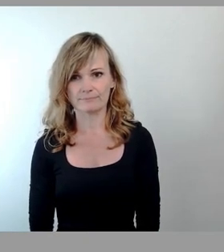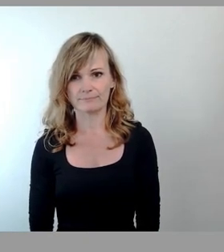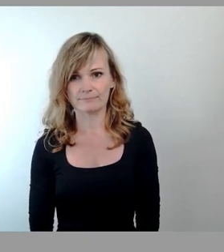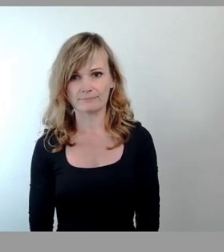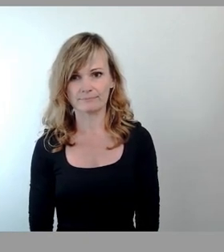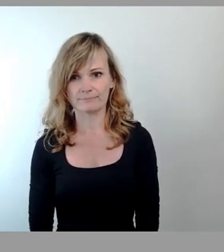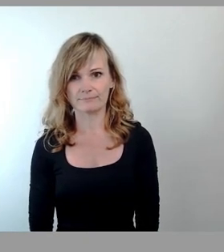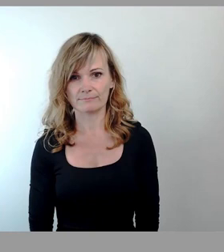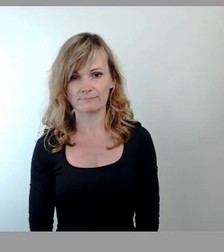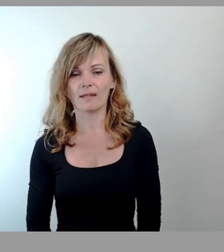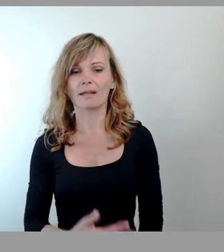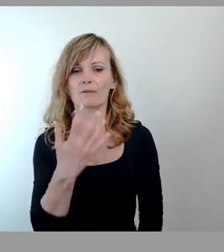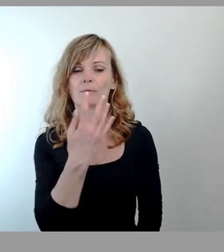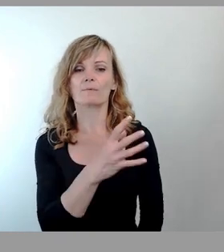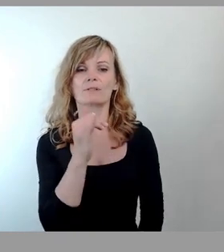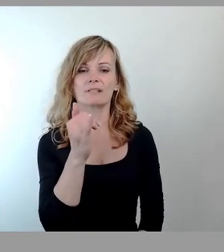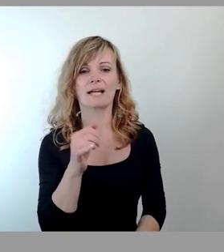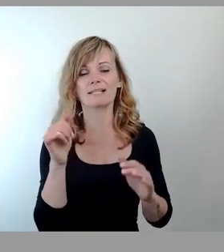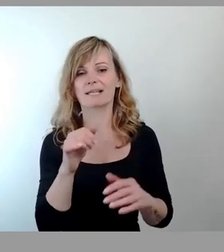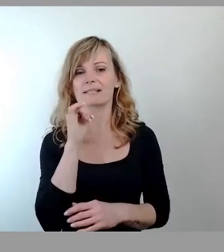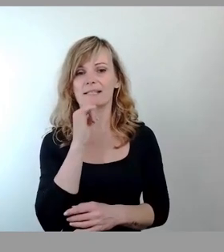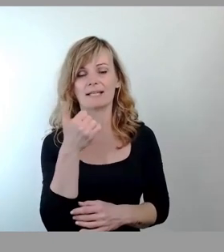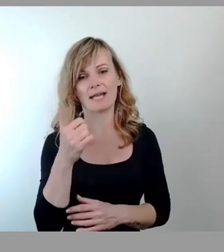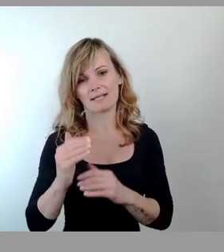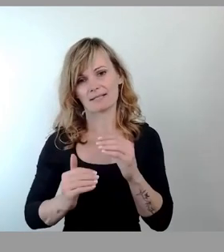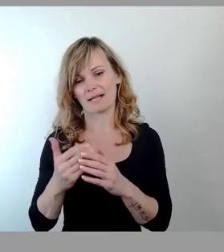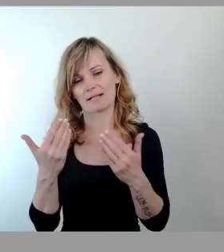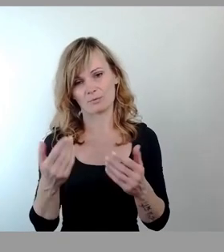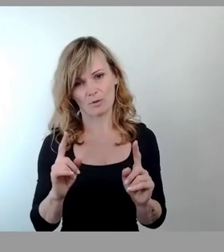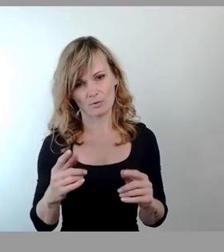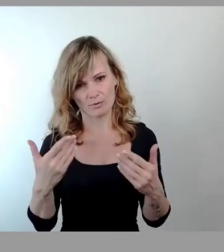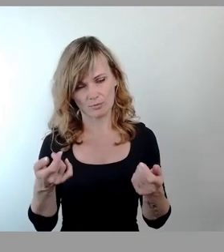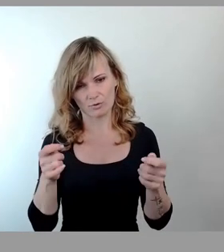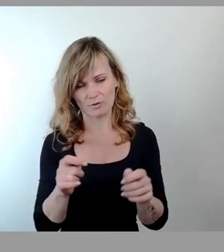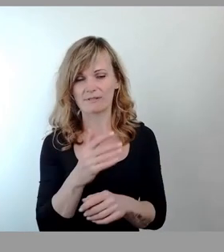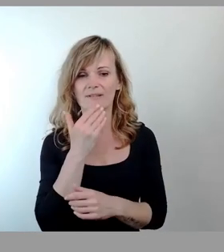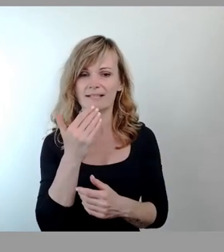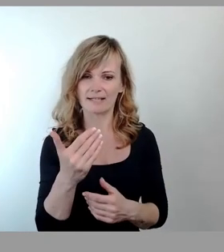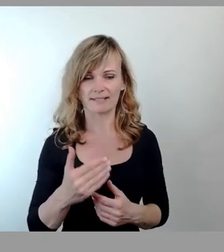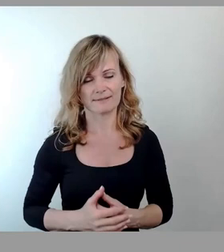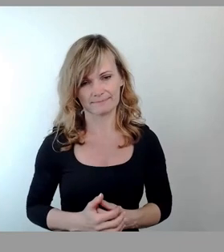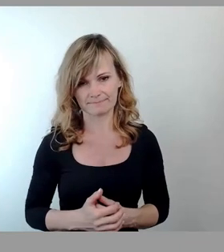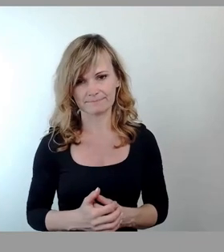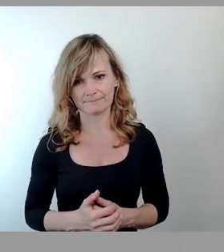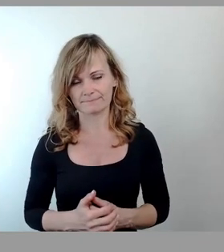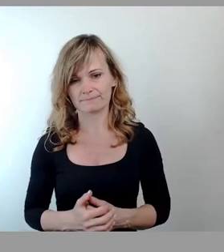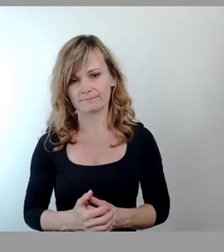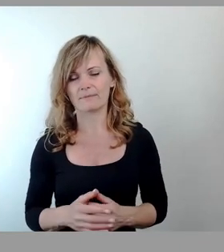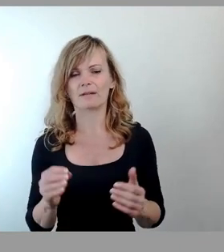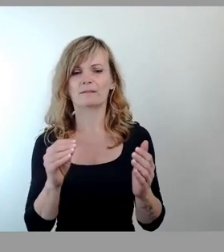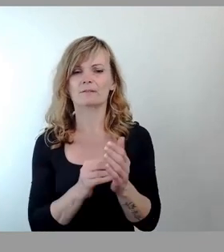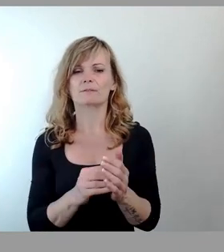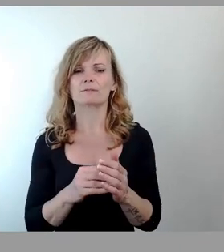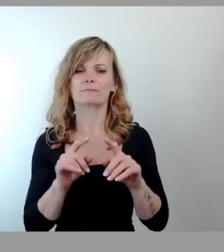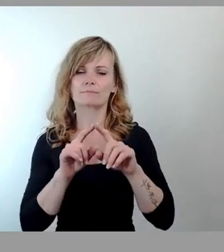Vielen Dank. 45 Ja und 16 Nein, eine Enthaltung so beschlossen. Vielen Dank. Und wir kommen zu Top 8. Das